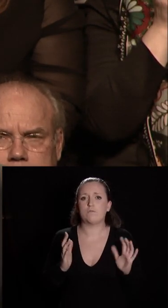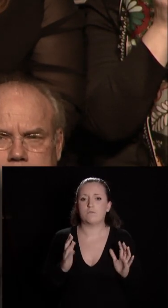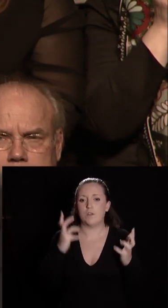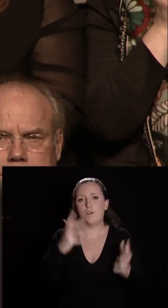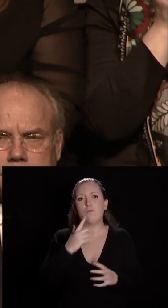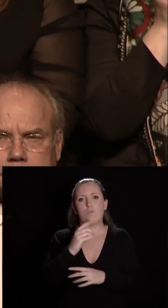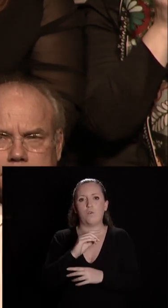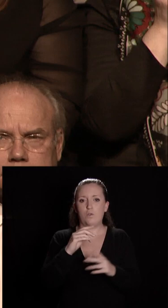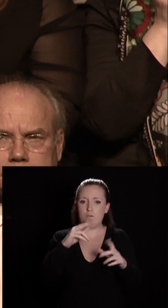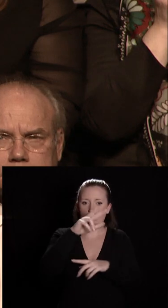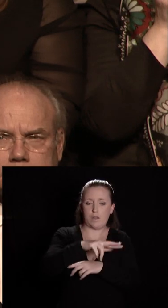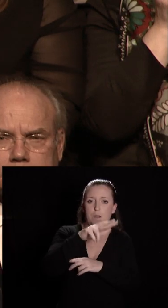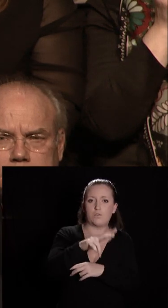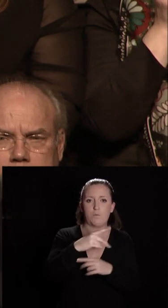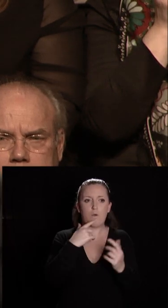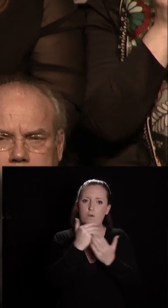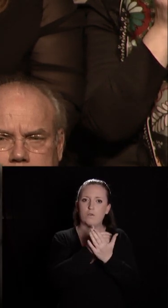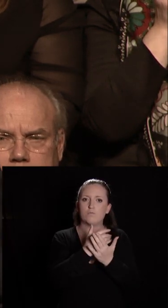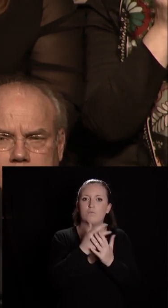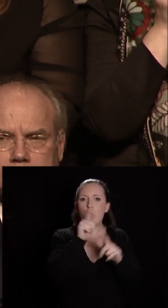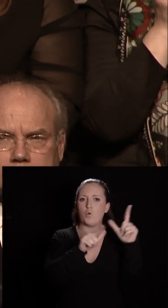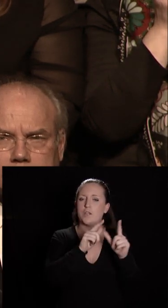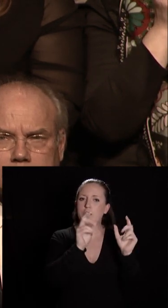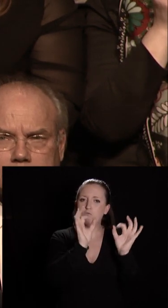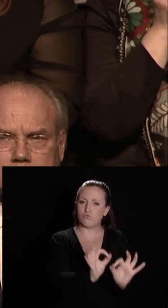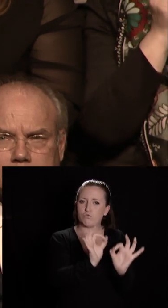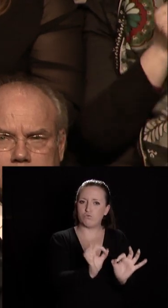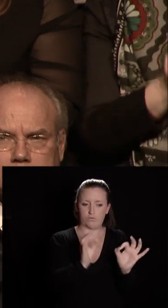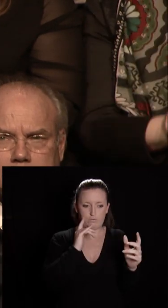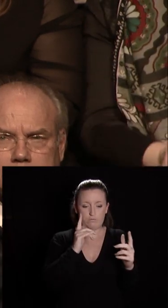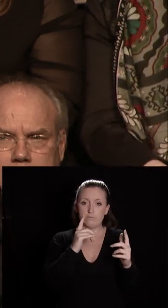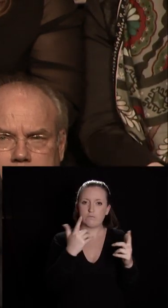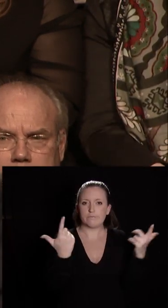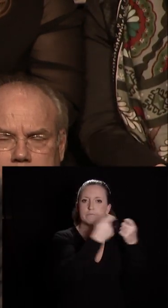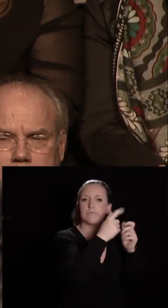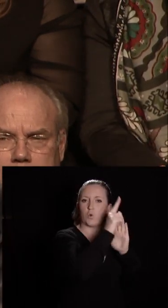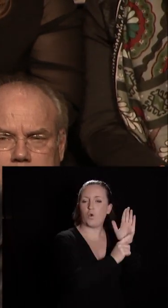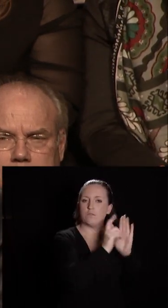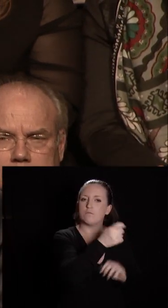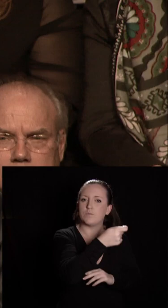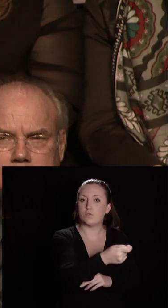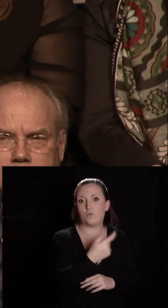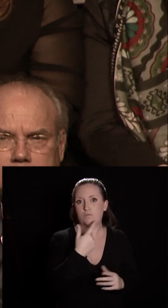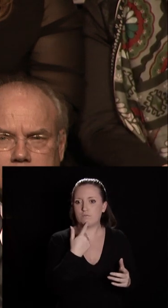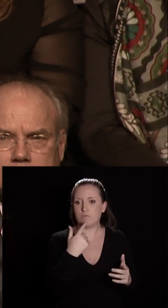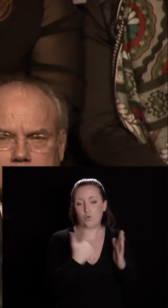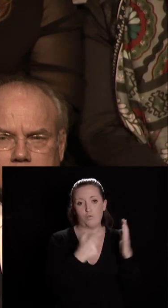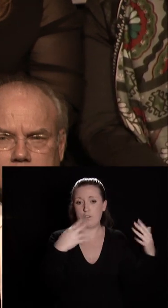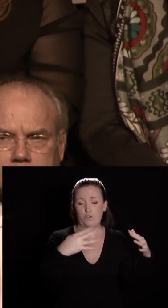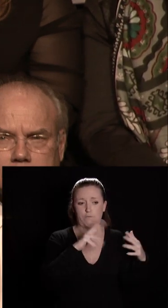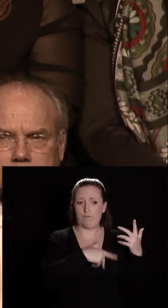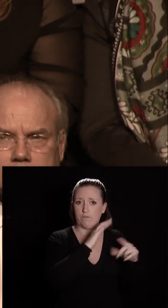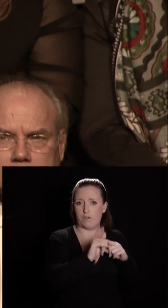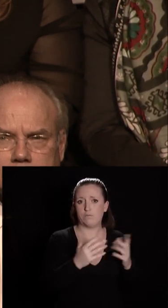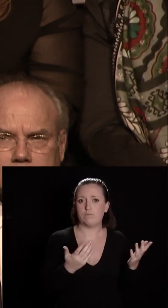le nombre de logements à loyer modéré soit d'une part conforme à la loi, ça serait quand même la moindre des choses, ce sera fait en 2019, et